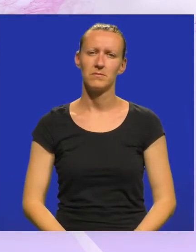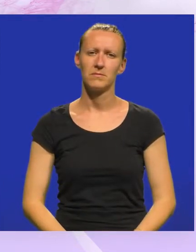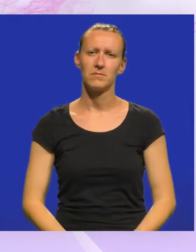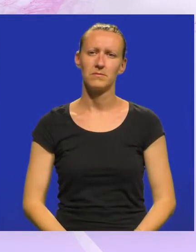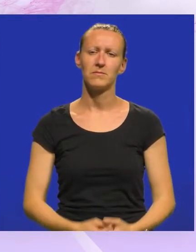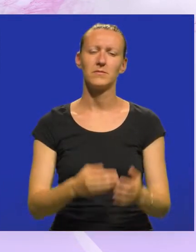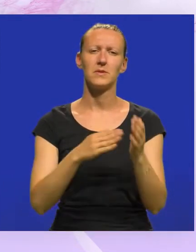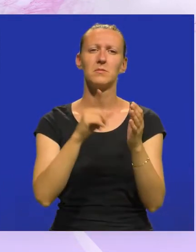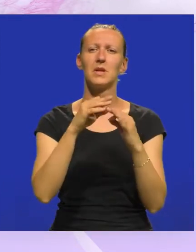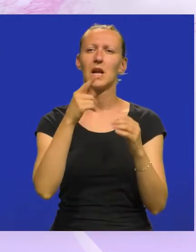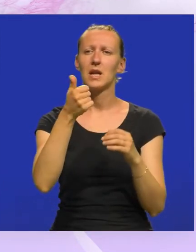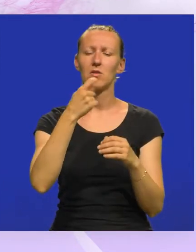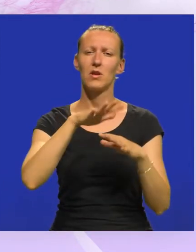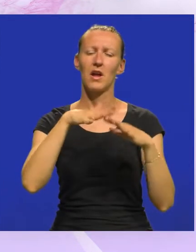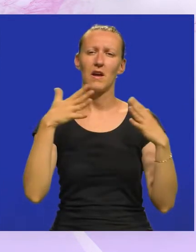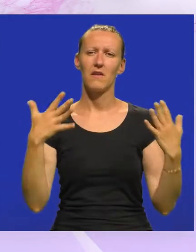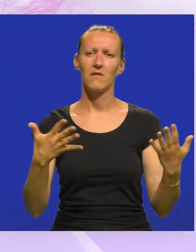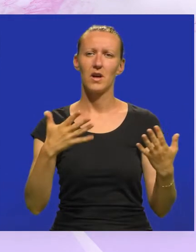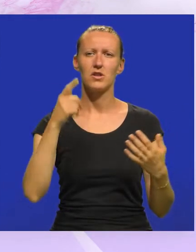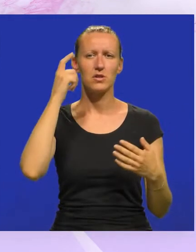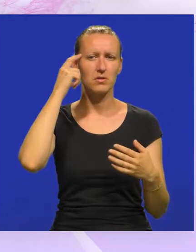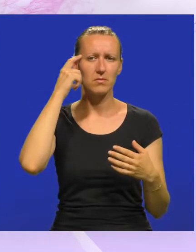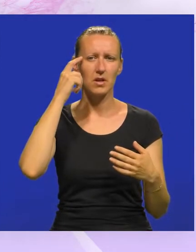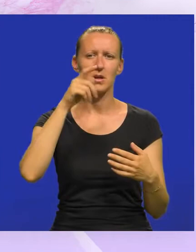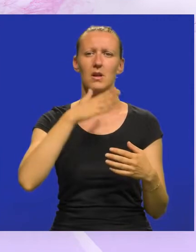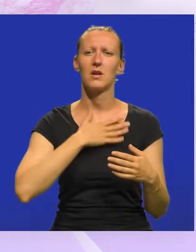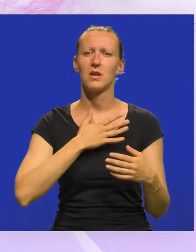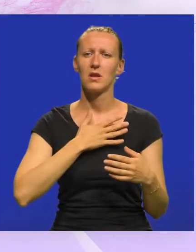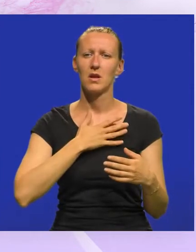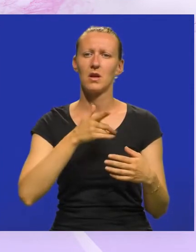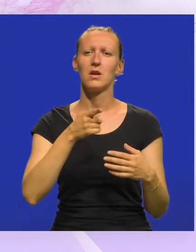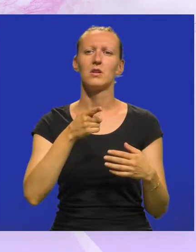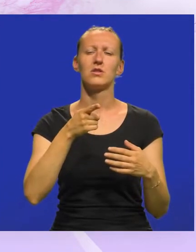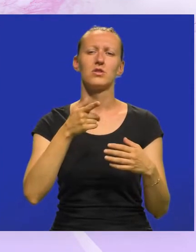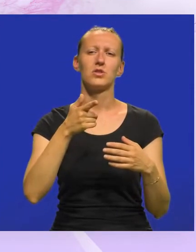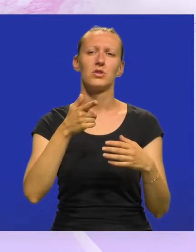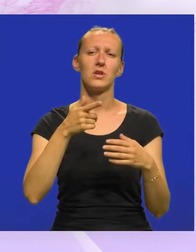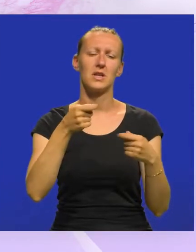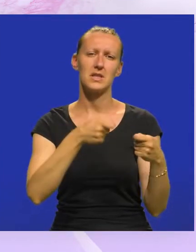Nelida Milani je jedna od najvećih intelektualke naše zajednice,